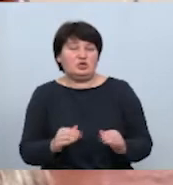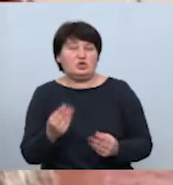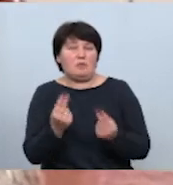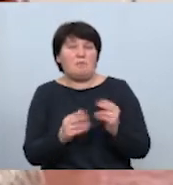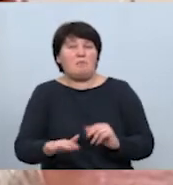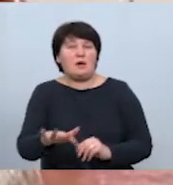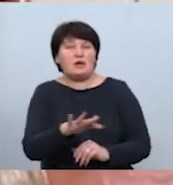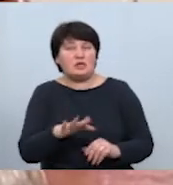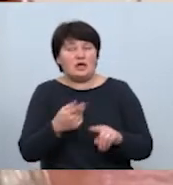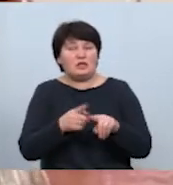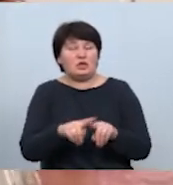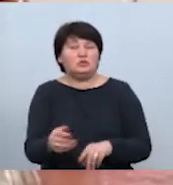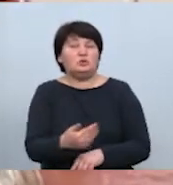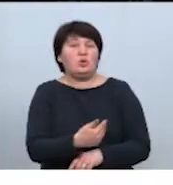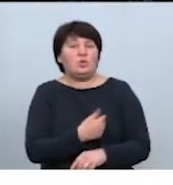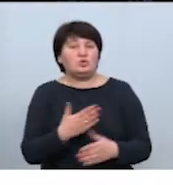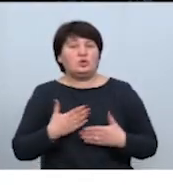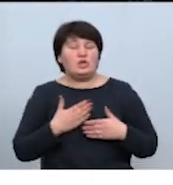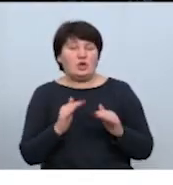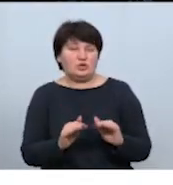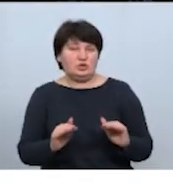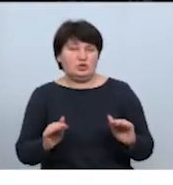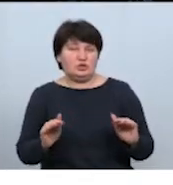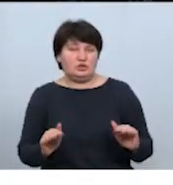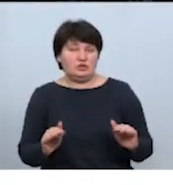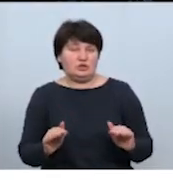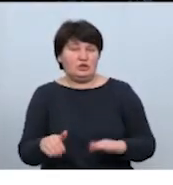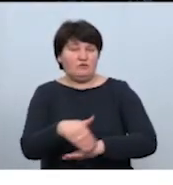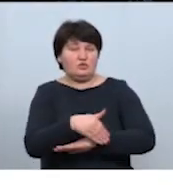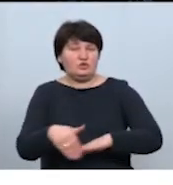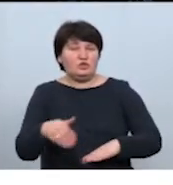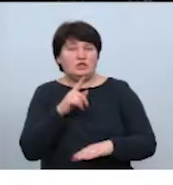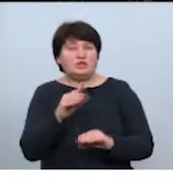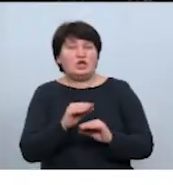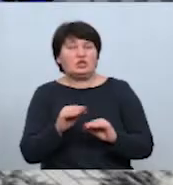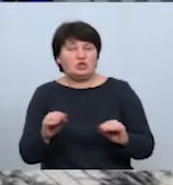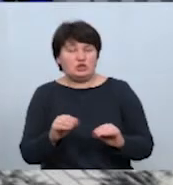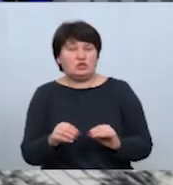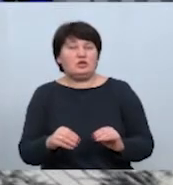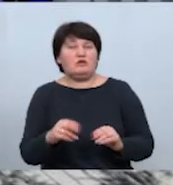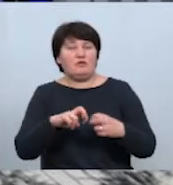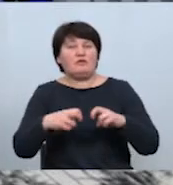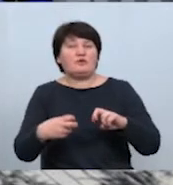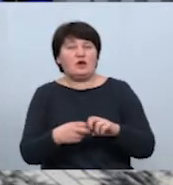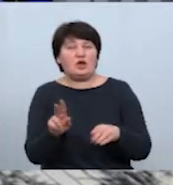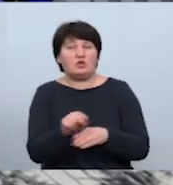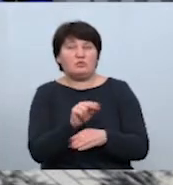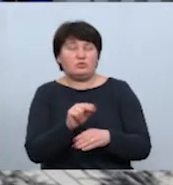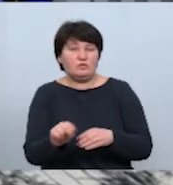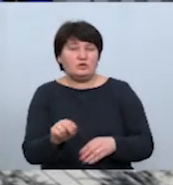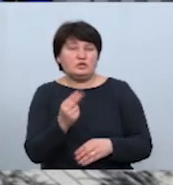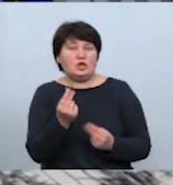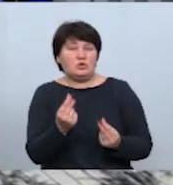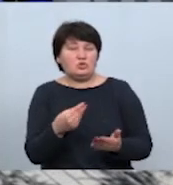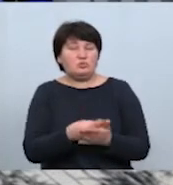а те, що хочуть наші діти. Вулиця Затишна – одна з восьми в Івано-Франківську, яку ремонтуватимуть за гроші